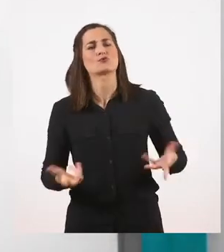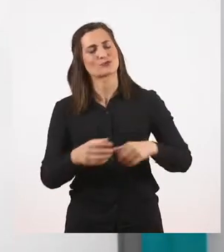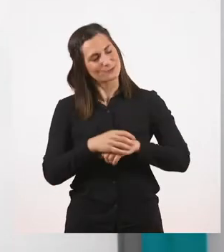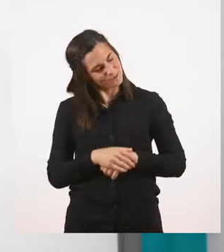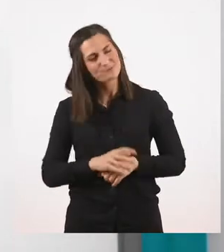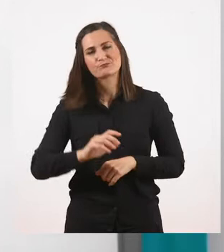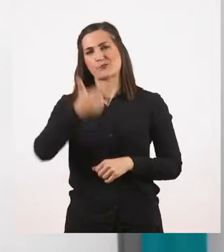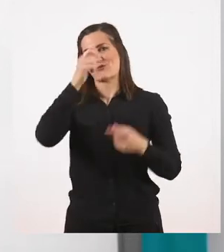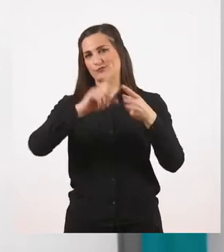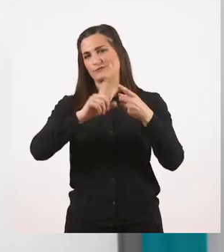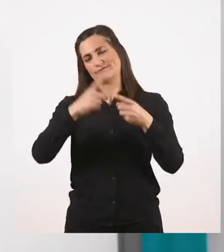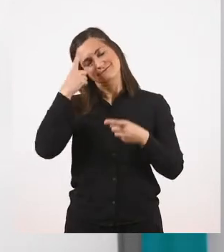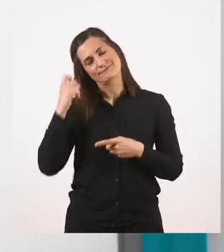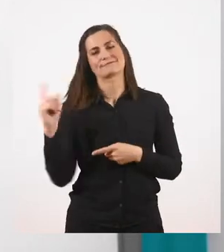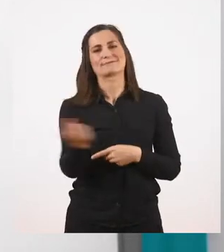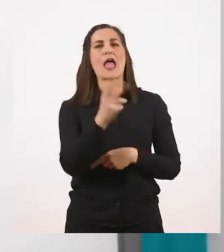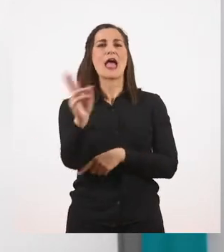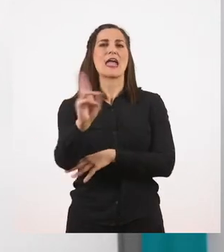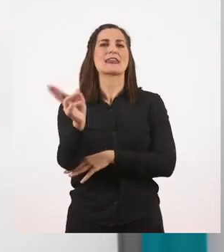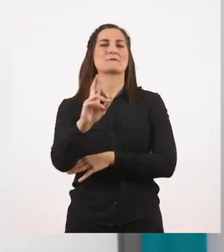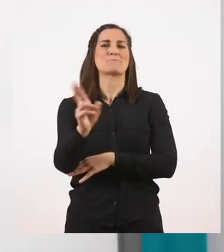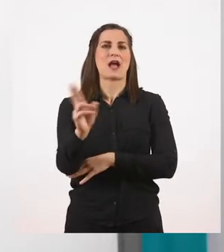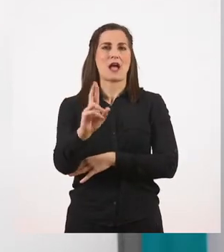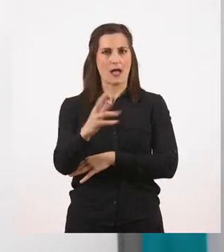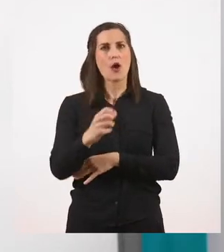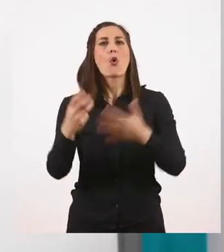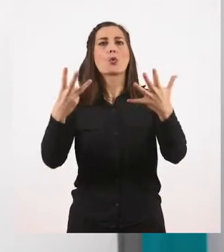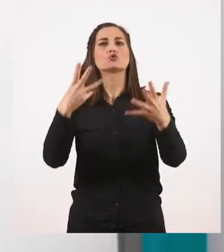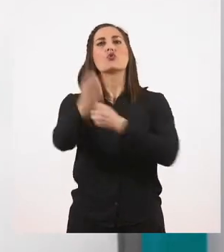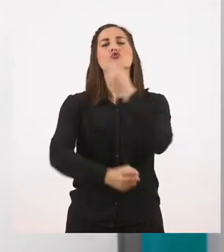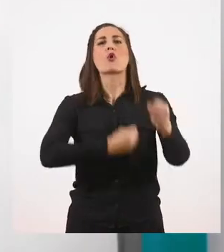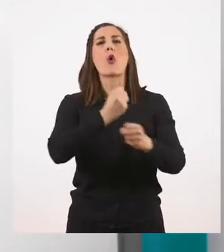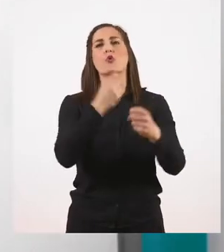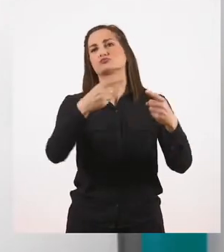-πρώτα ξέρετε ότι έχουμε τα ρήματα τα οποία έχουν 8 χρόνους.